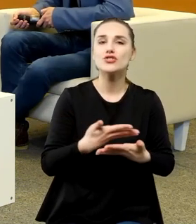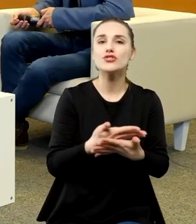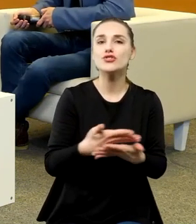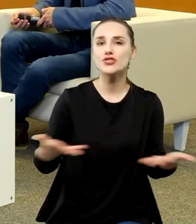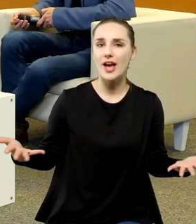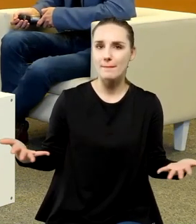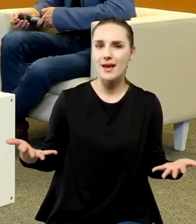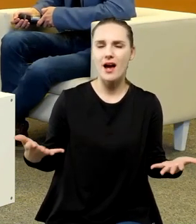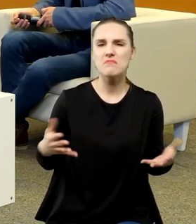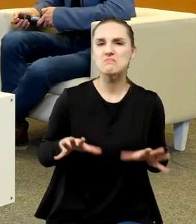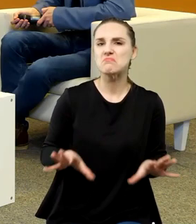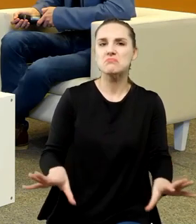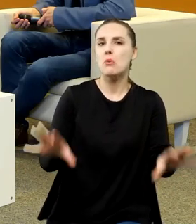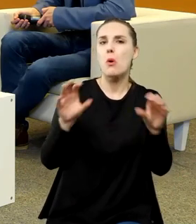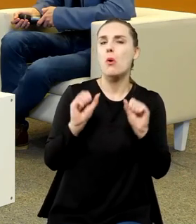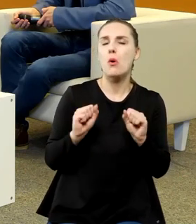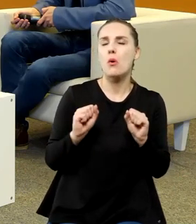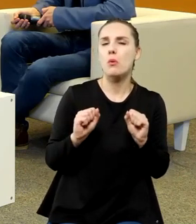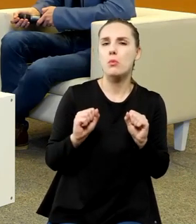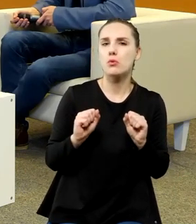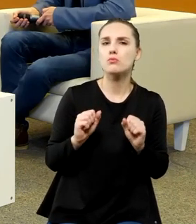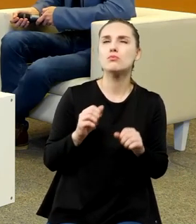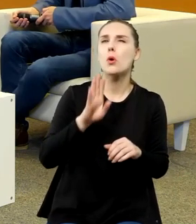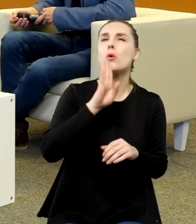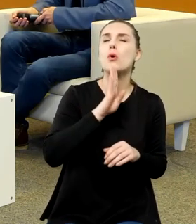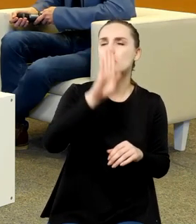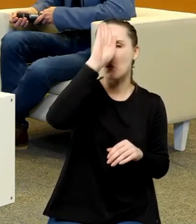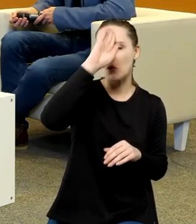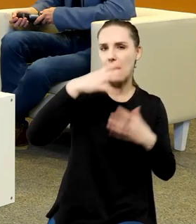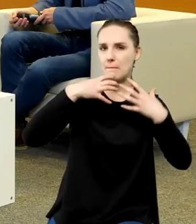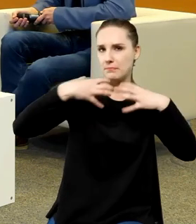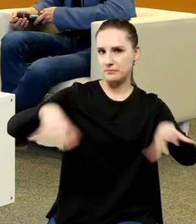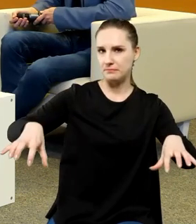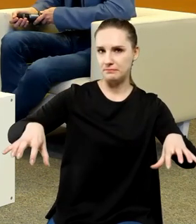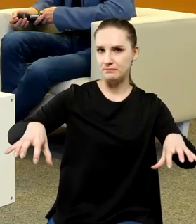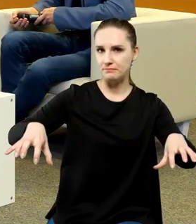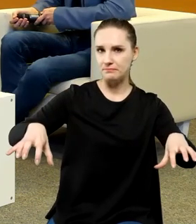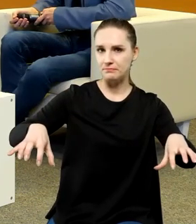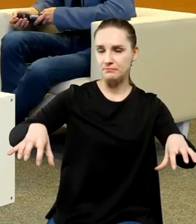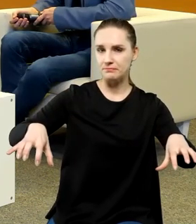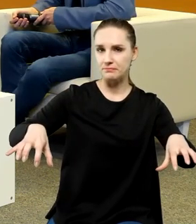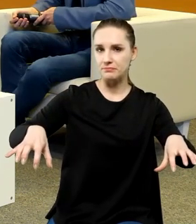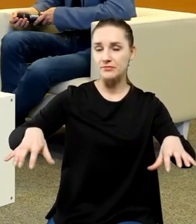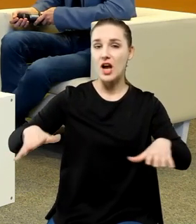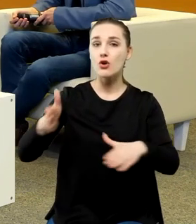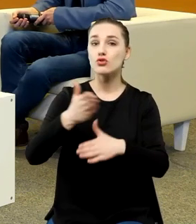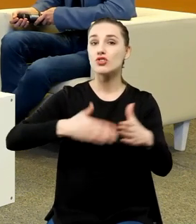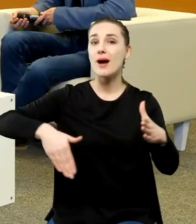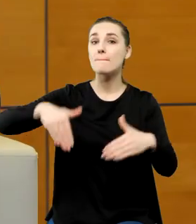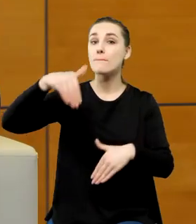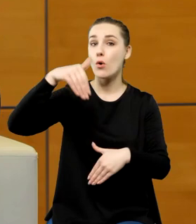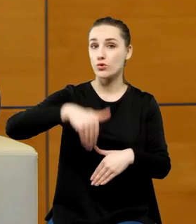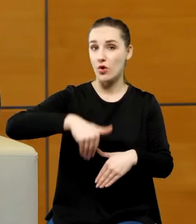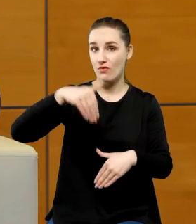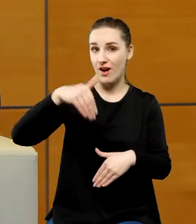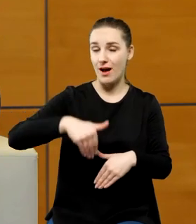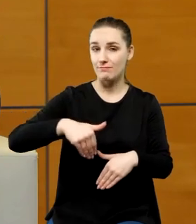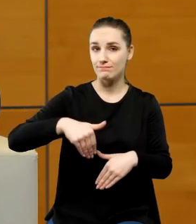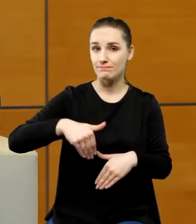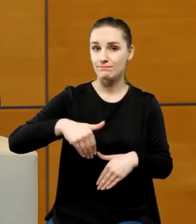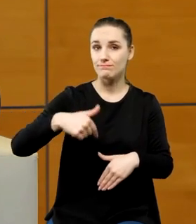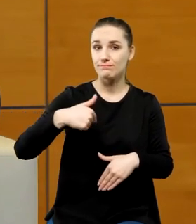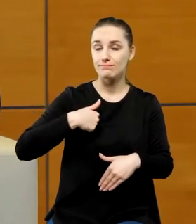recepcję kosmologii, podzieloną na dwie części. Część południowa, gdzie wykładany jest